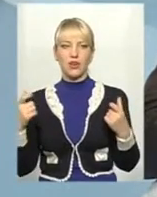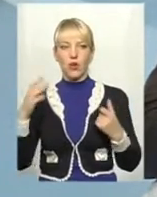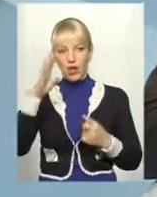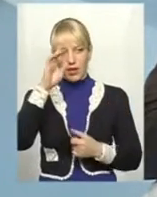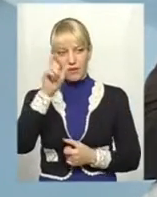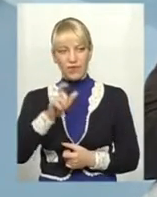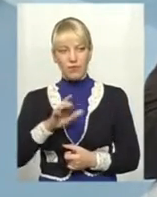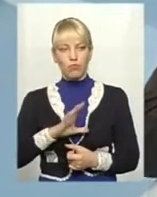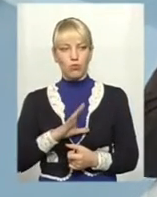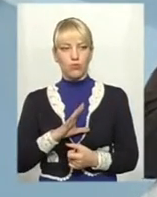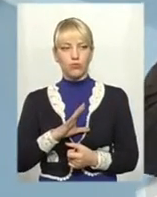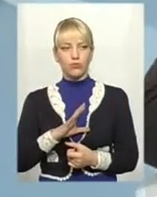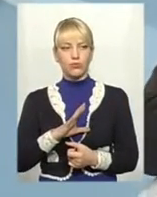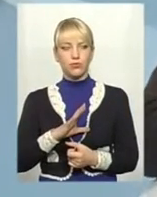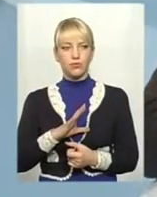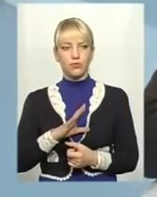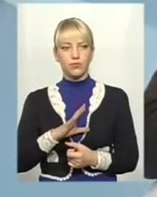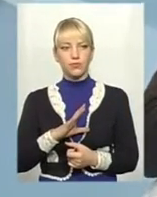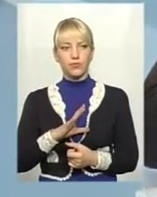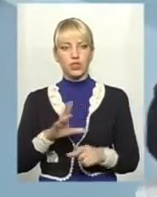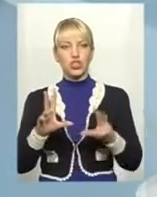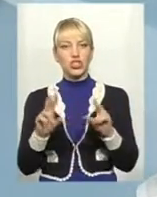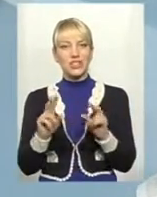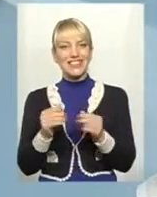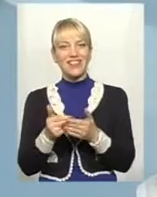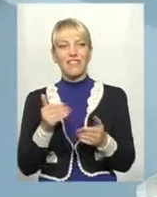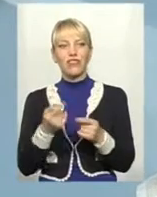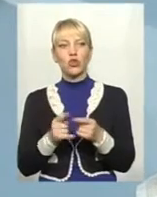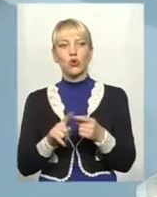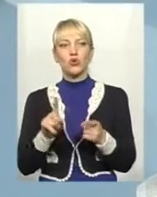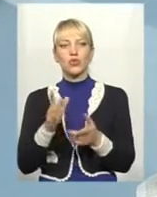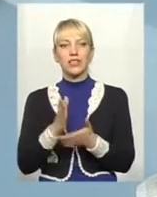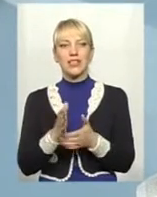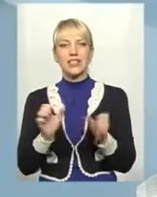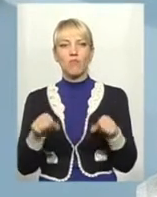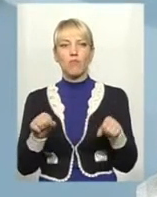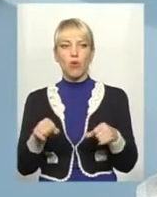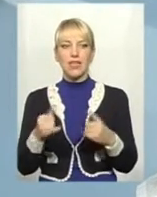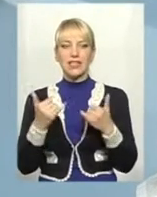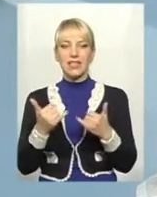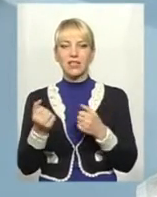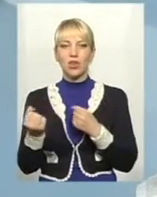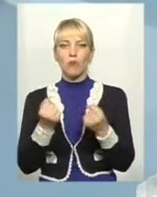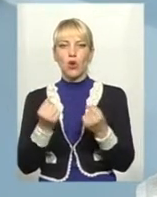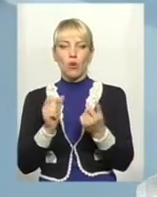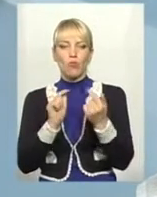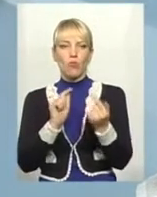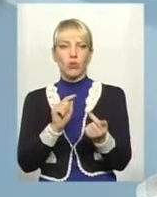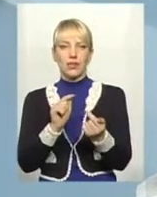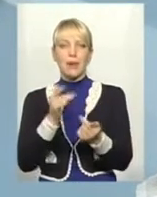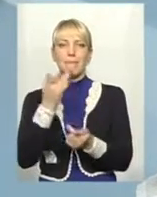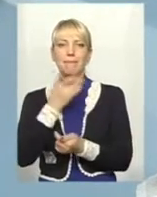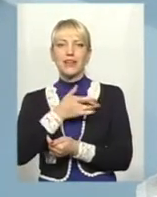щасливий від того, що є змога зараз боротися проти більшовиків.